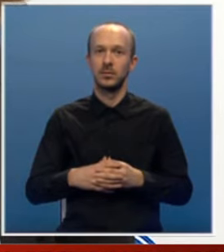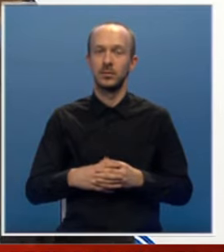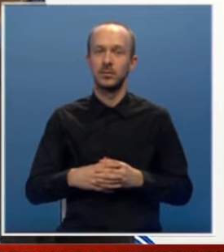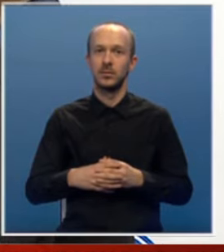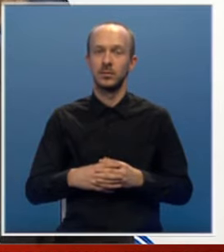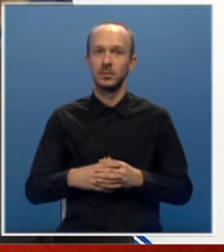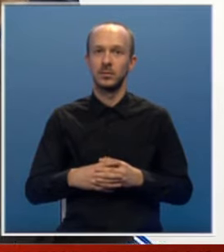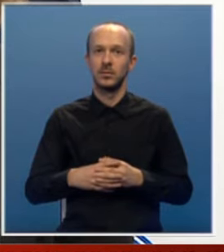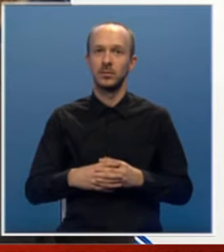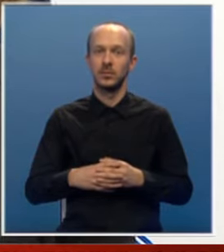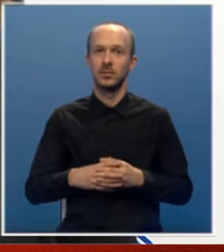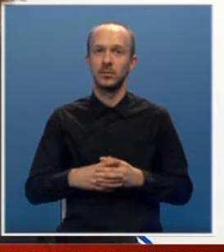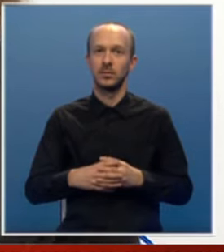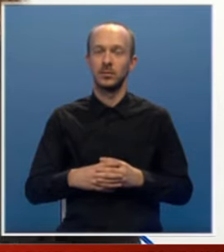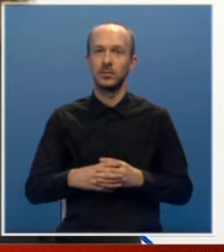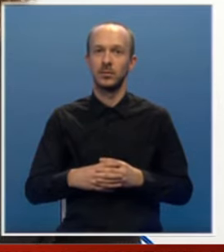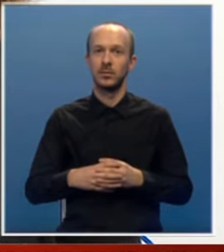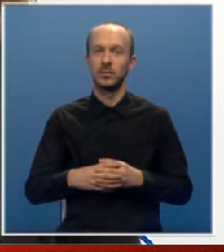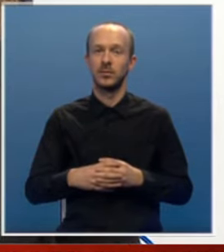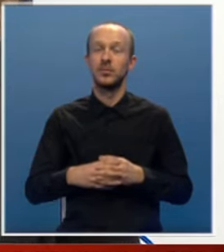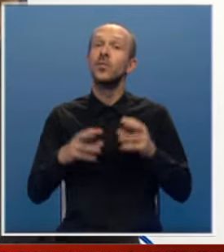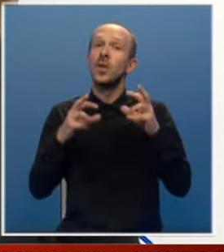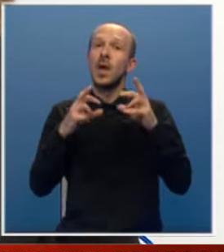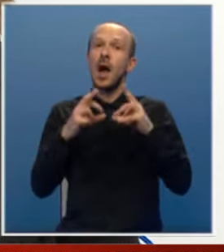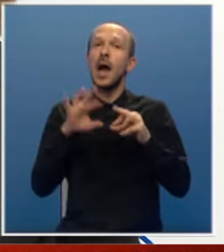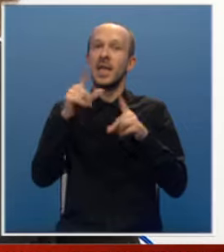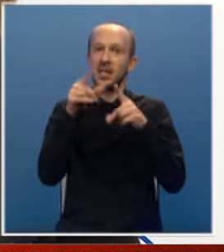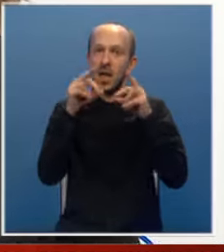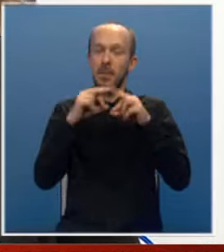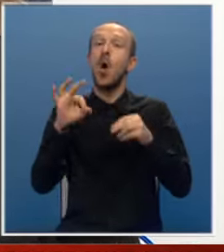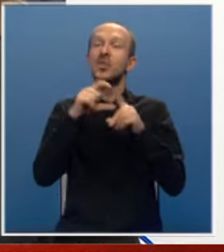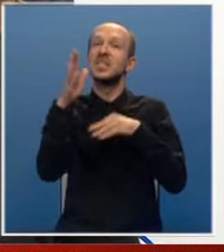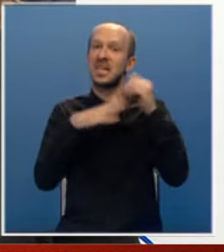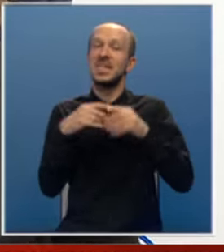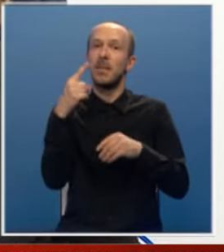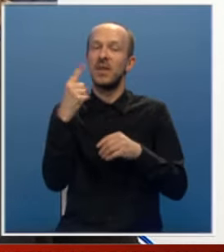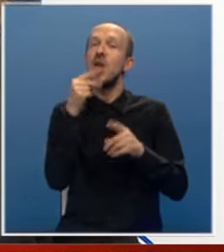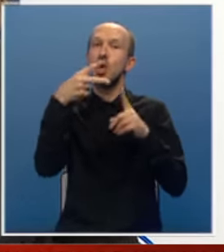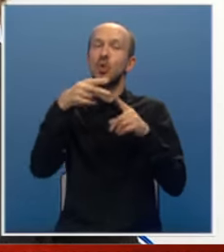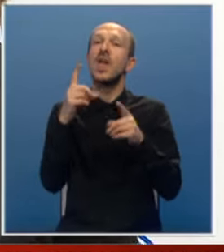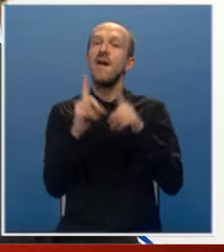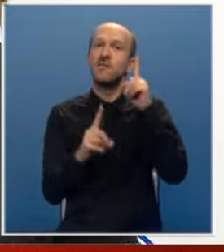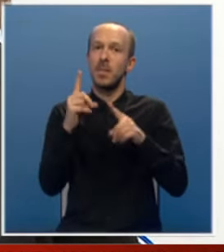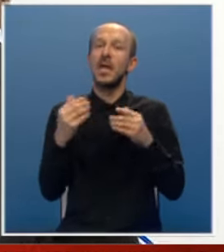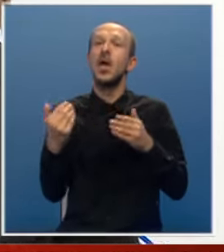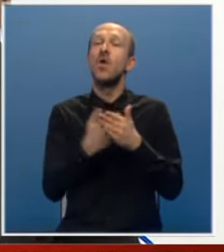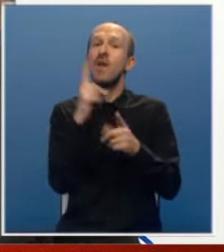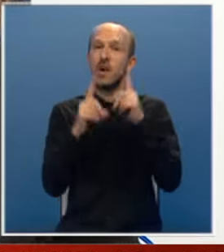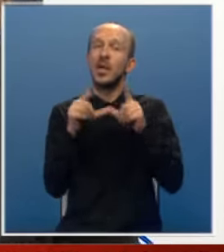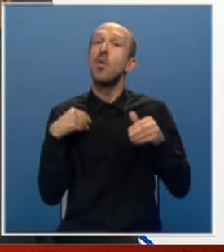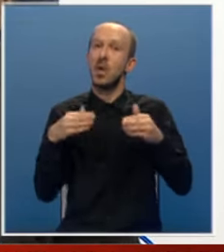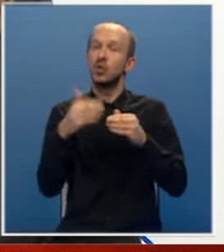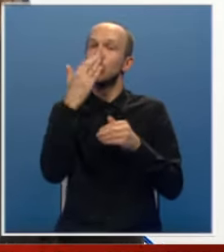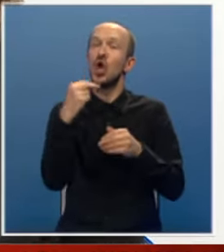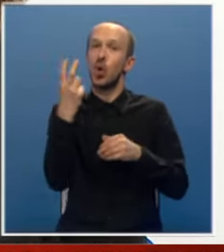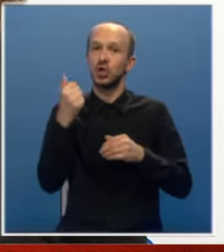milijonu evro plus energetika. A etapa izgradnje prve i druge fabrike, nove fabrike u Banja Luci